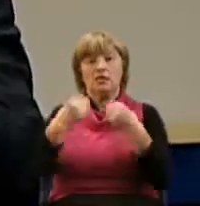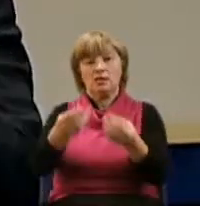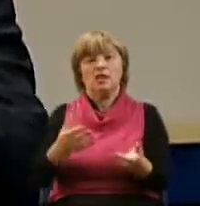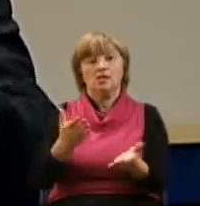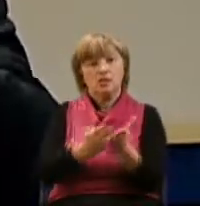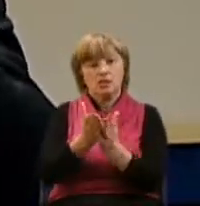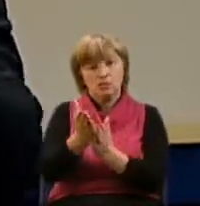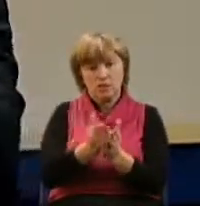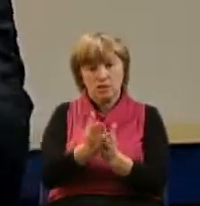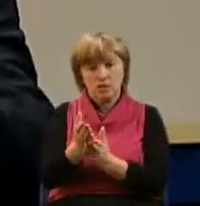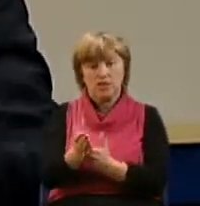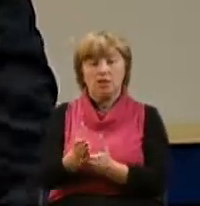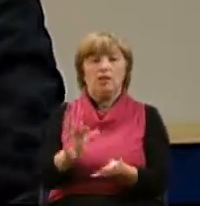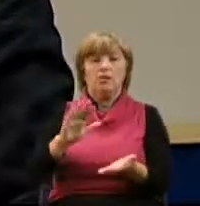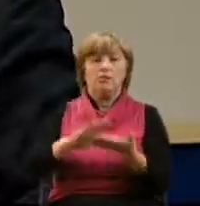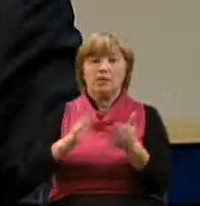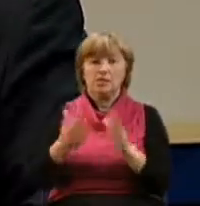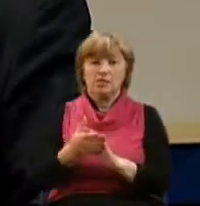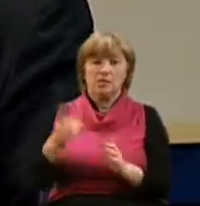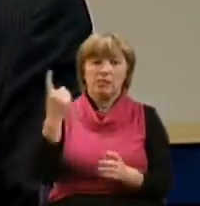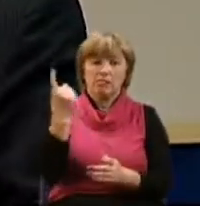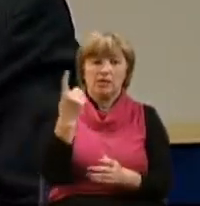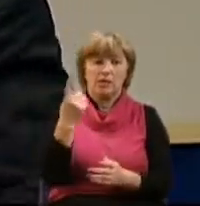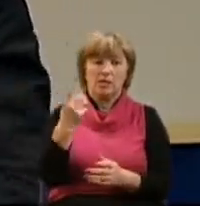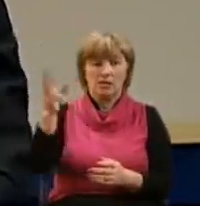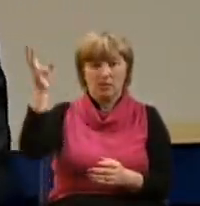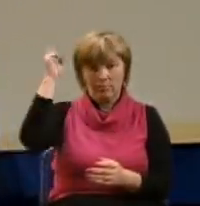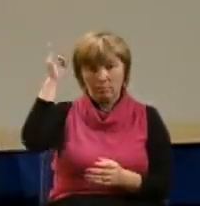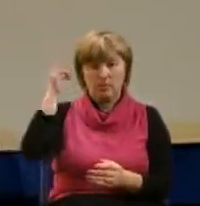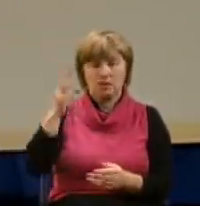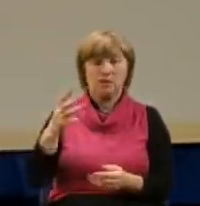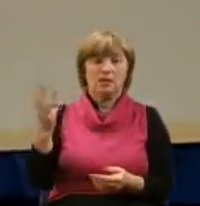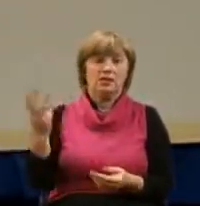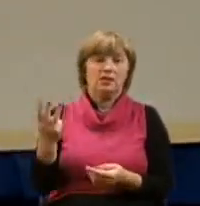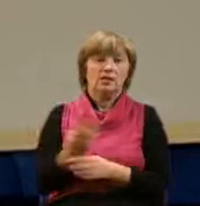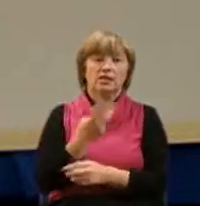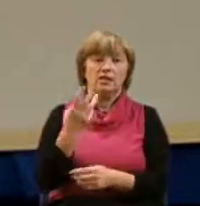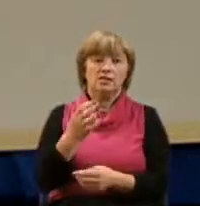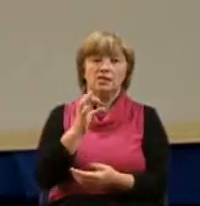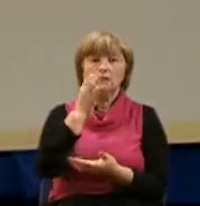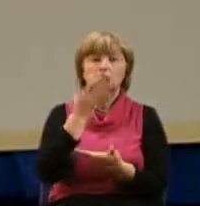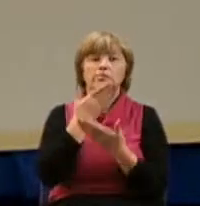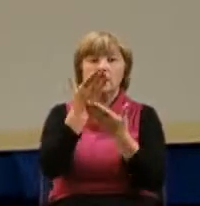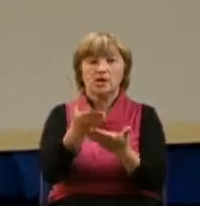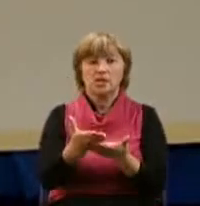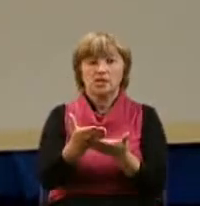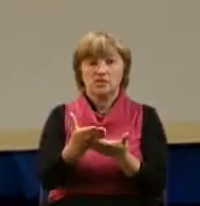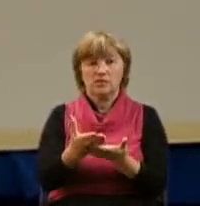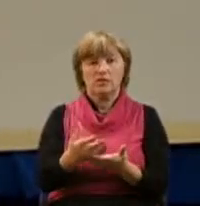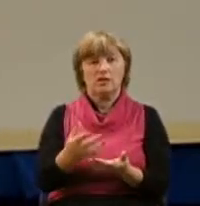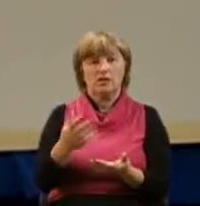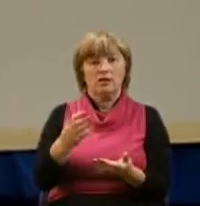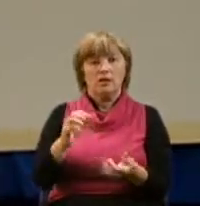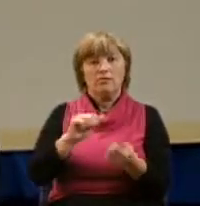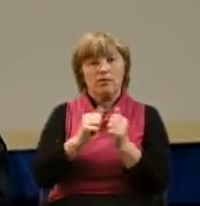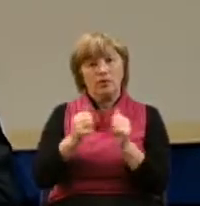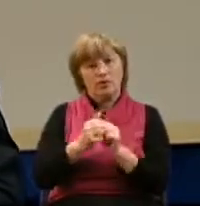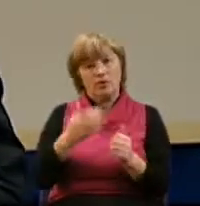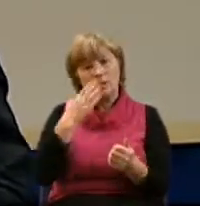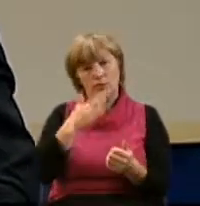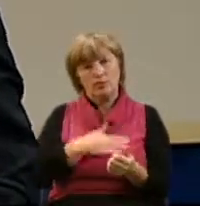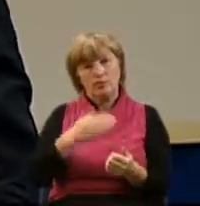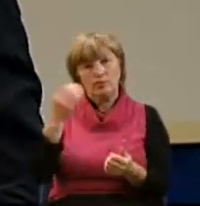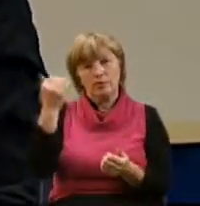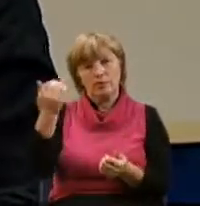положении, первого из апостолов, он трижды обращается к нему с вопросом, «Петр, Симон, любишь ли ты меня